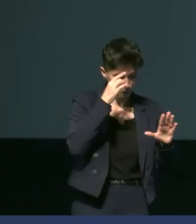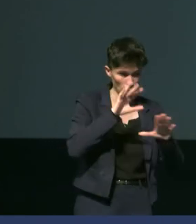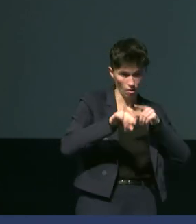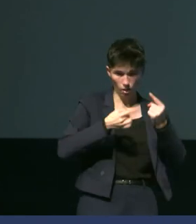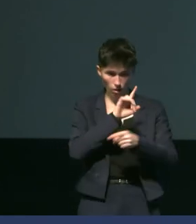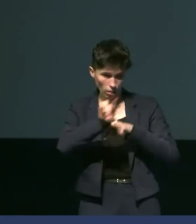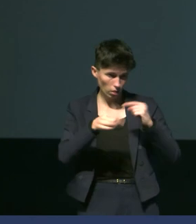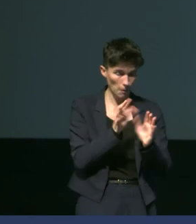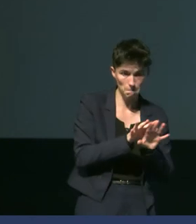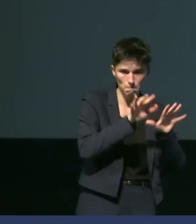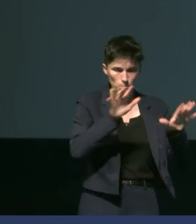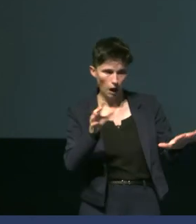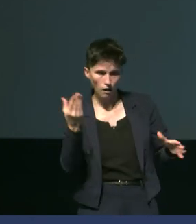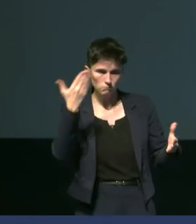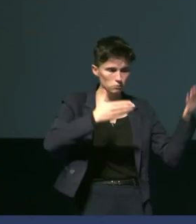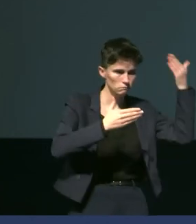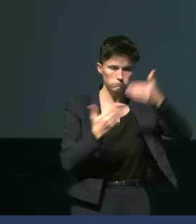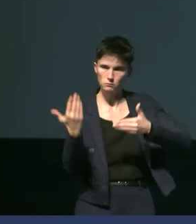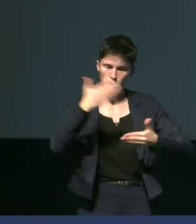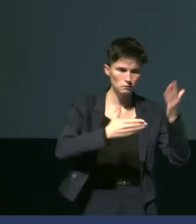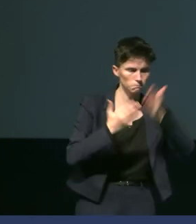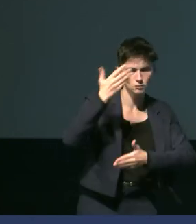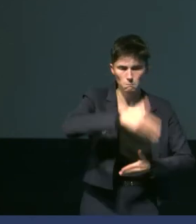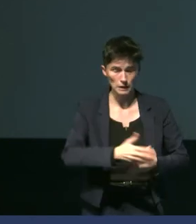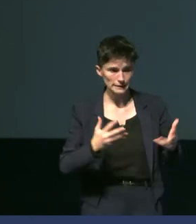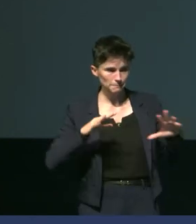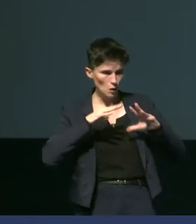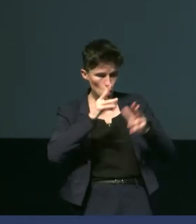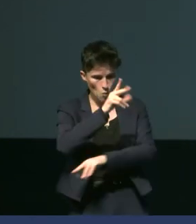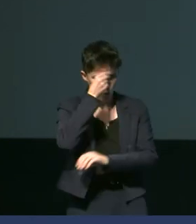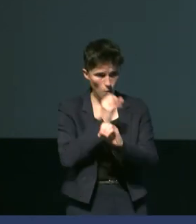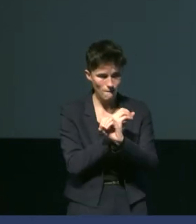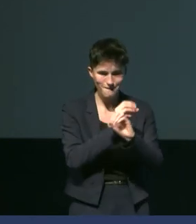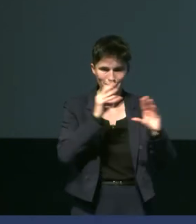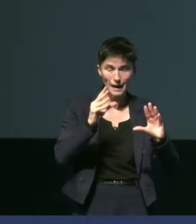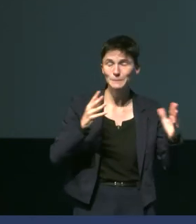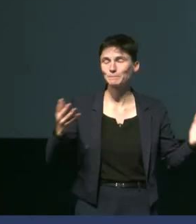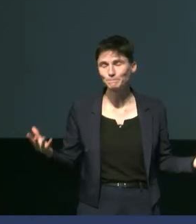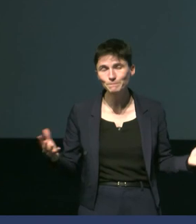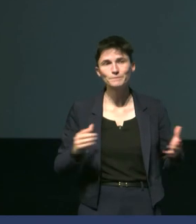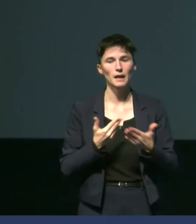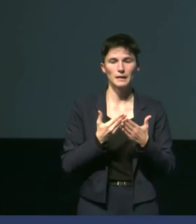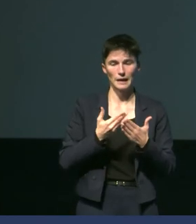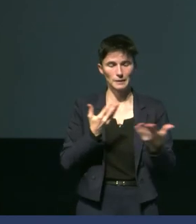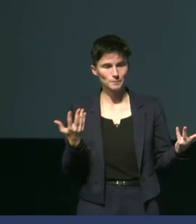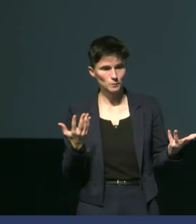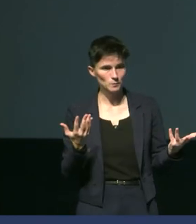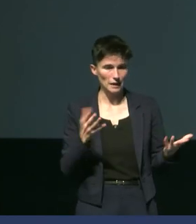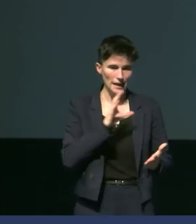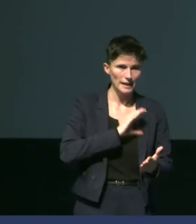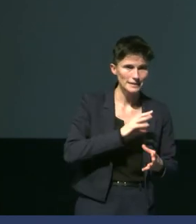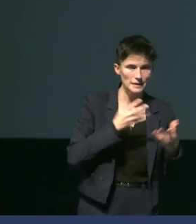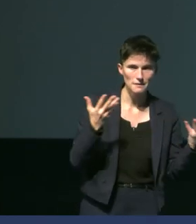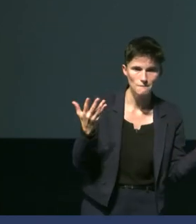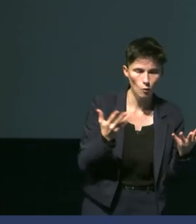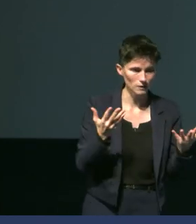vraiment beaucoup de choses qui vont intervenir durant la saison de la mue. Et pour essayer de comprendre ce qui se passe, on va essayer de démêler les